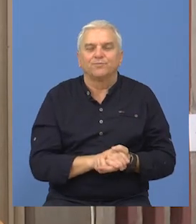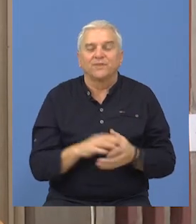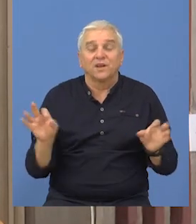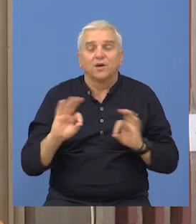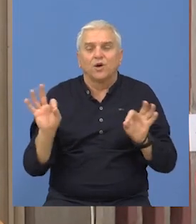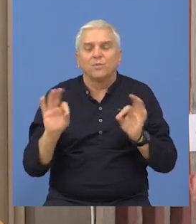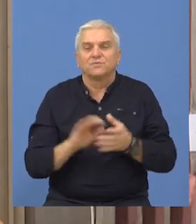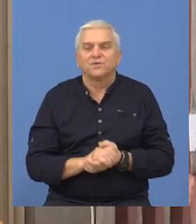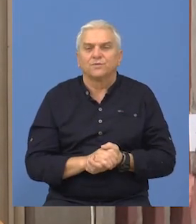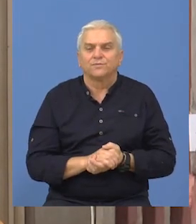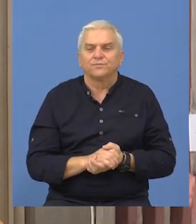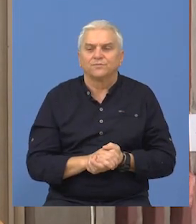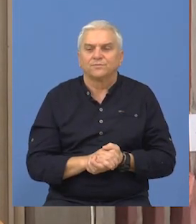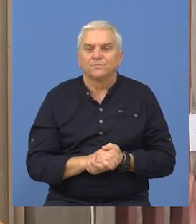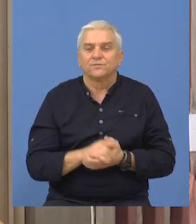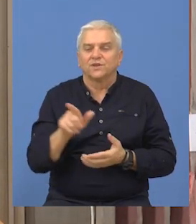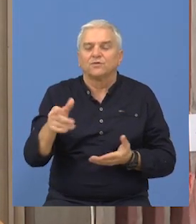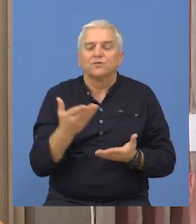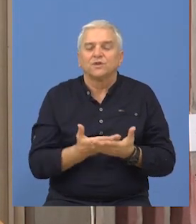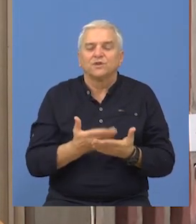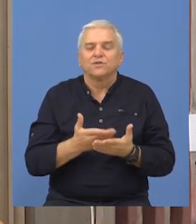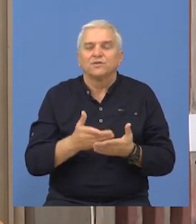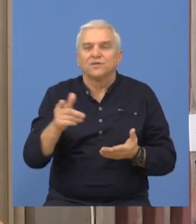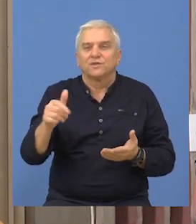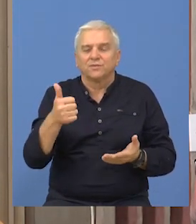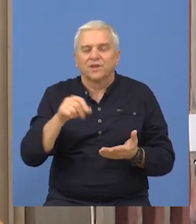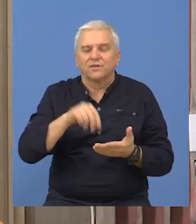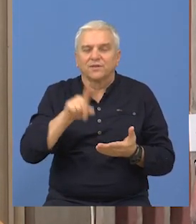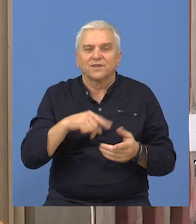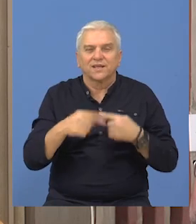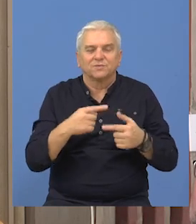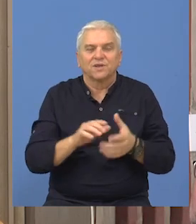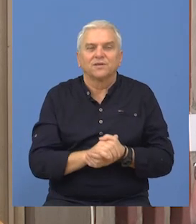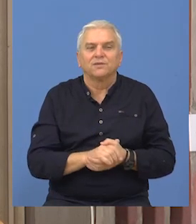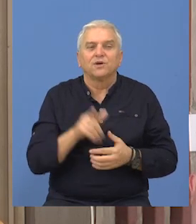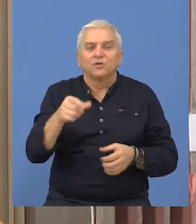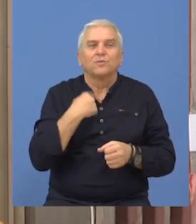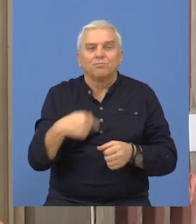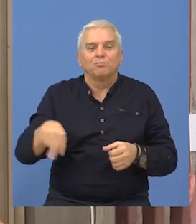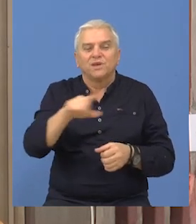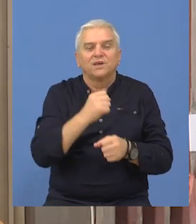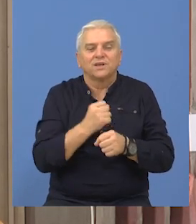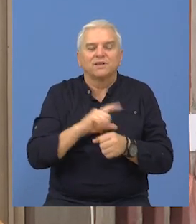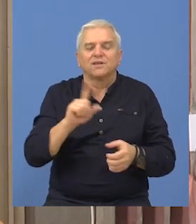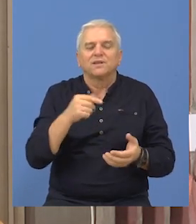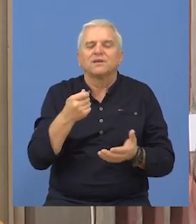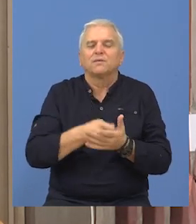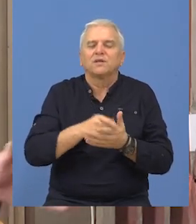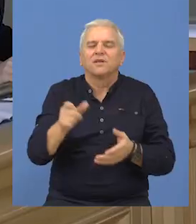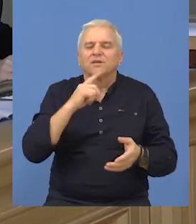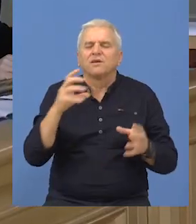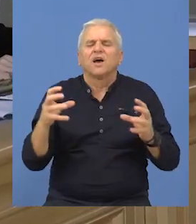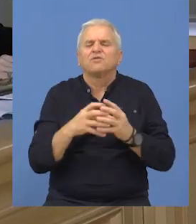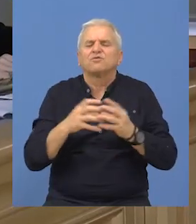obezbeđeno. To su činjenice i to je jedina istina. E to mi radimo. A ne da se